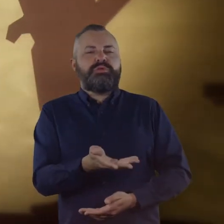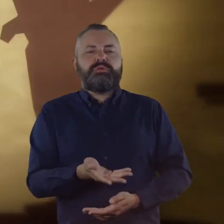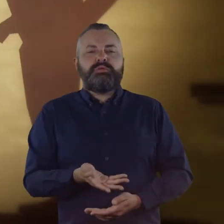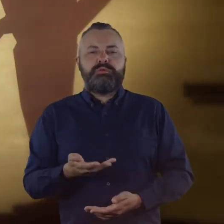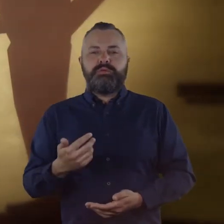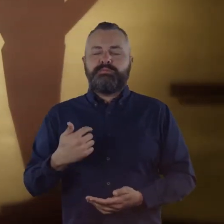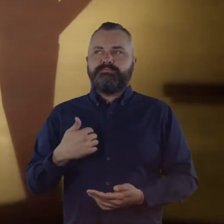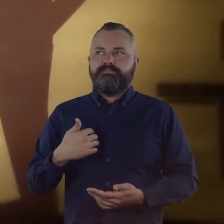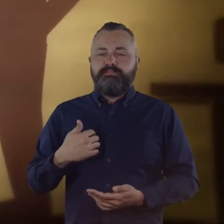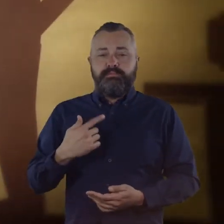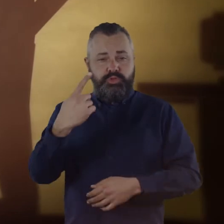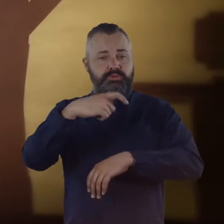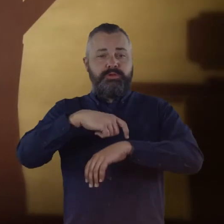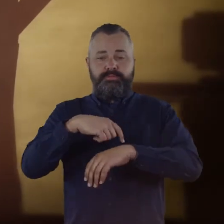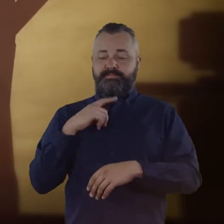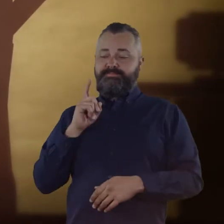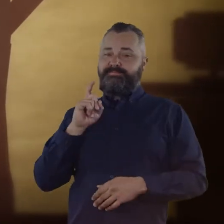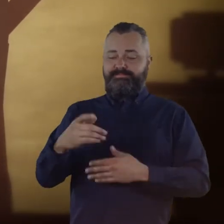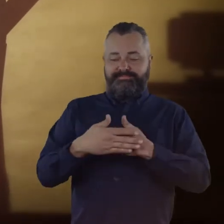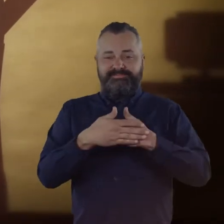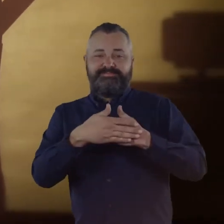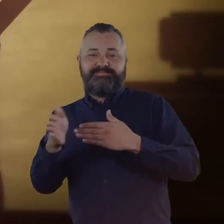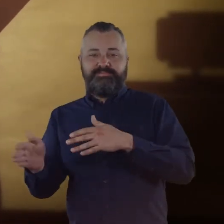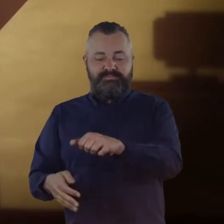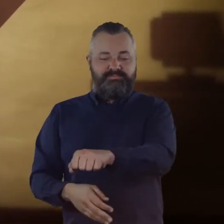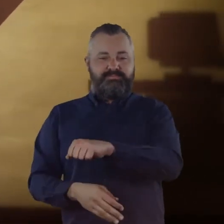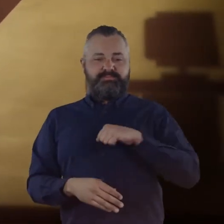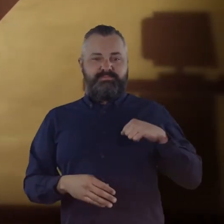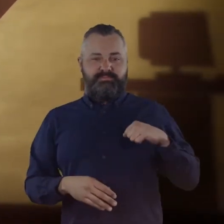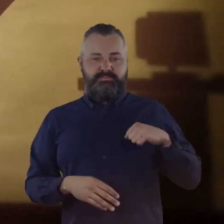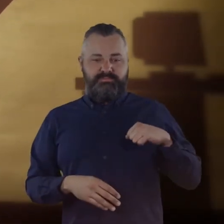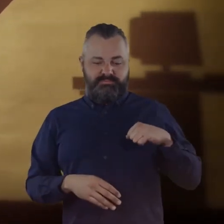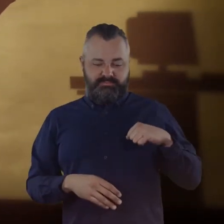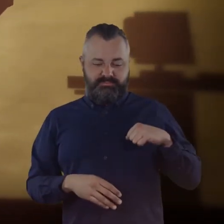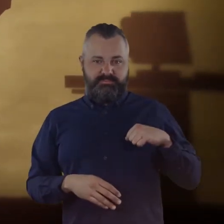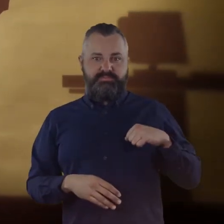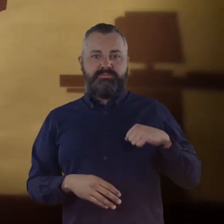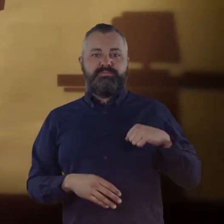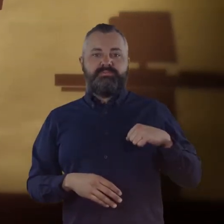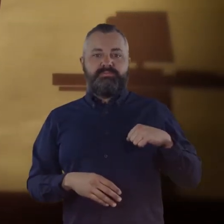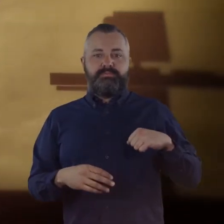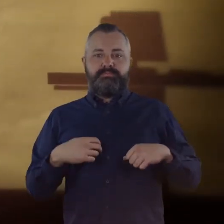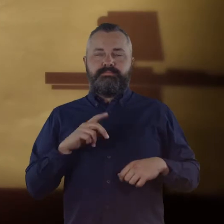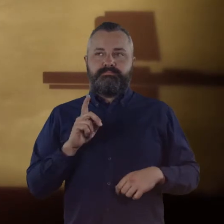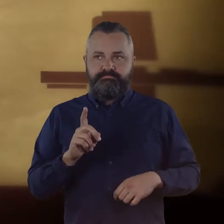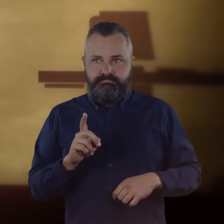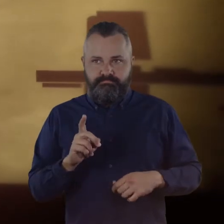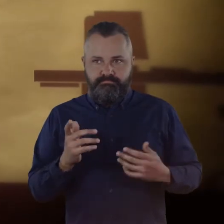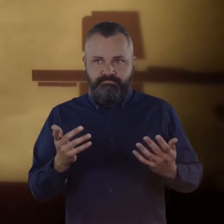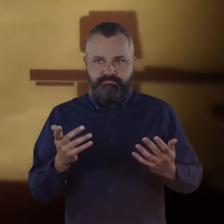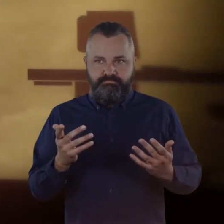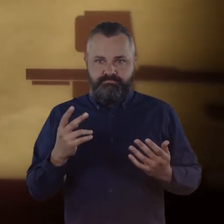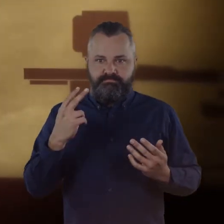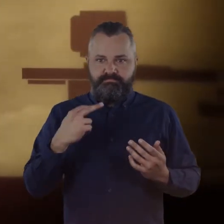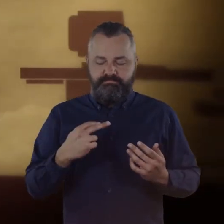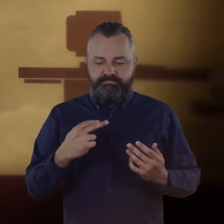قصة من القصص أني فهمت لتوي من النظرة وأنا بالباب ومجرد أنني دخلت هو فعل هكذا